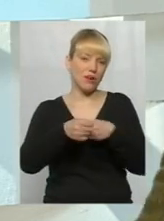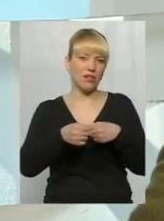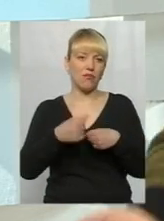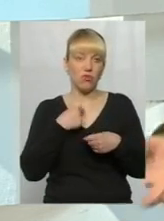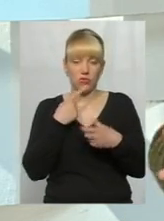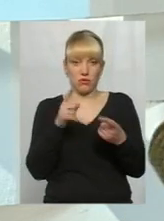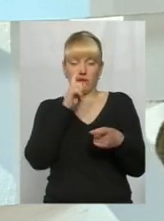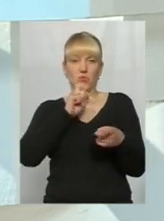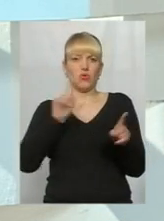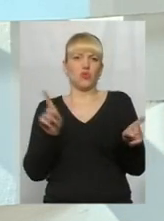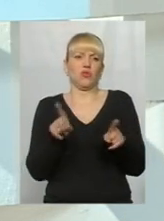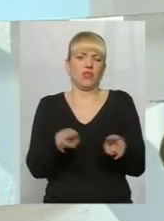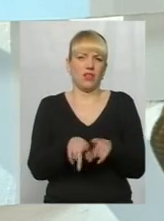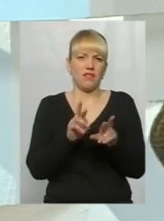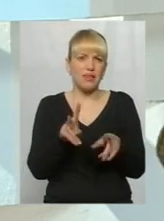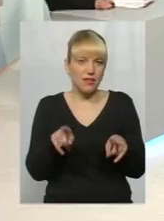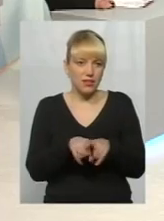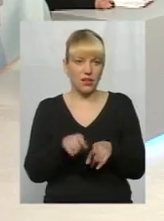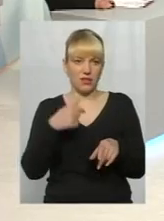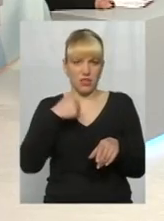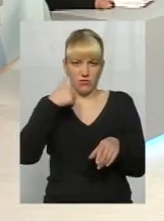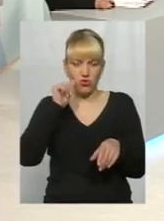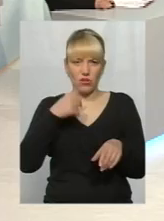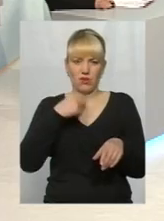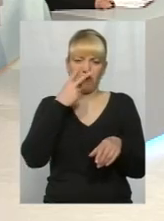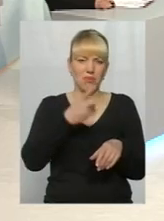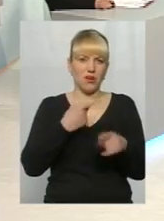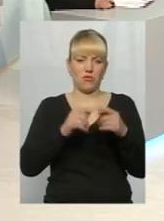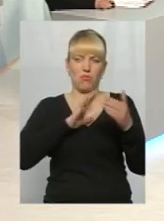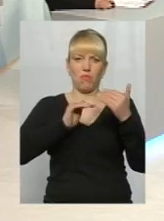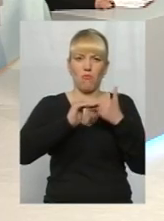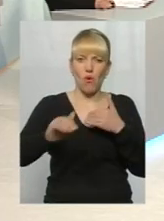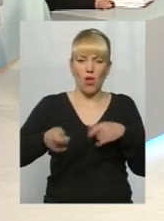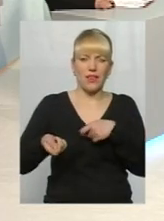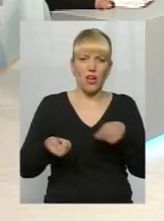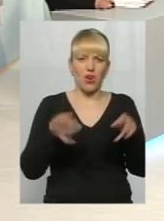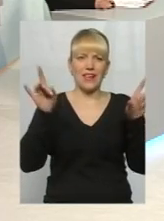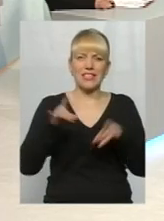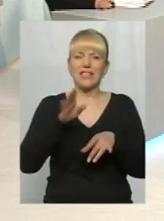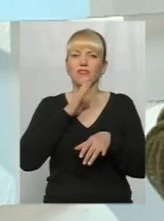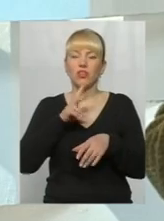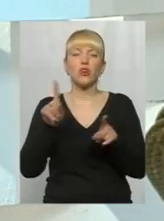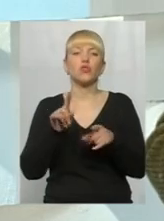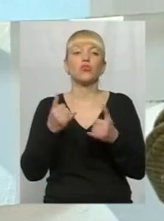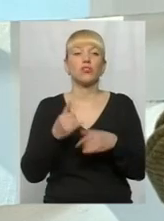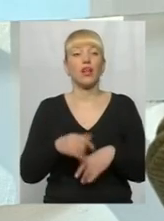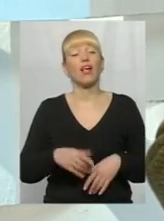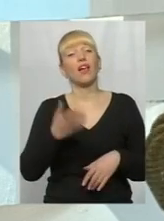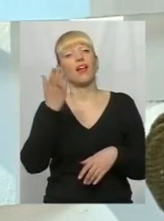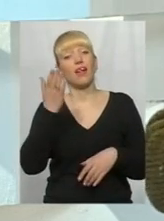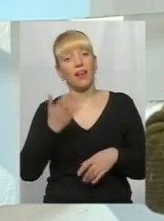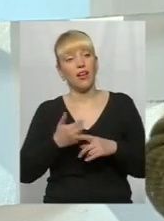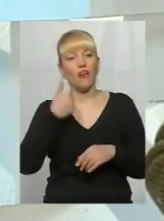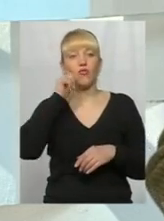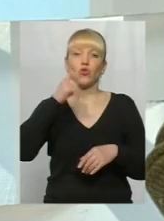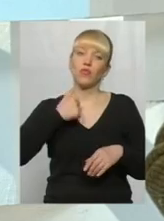що таке, що таке, як це так? Я ж вчора тут бачив, поле для гольфу, ресторани, дівчат, а сьогодні шо? Е-е, каже, вчора